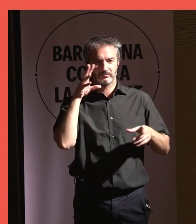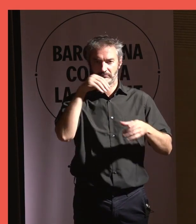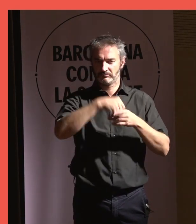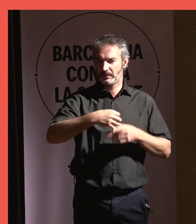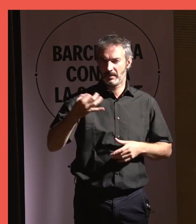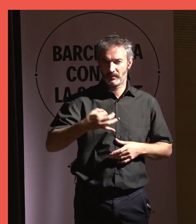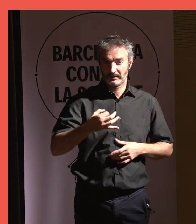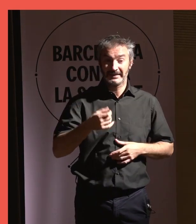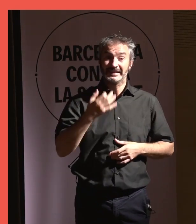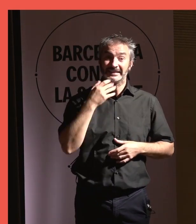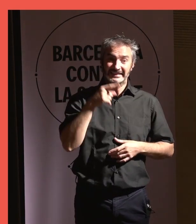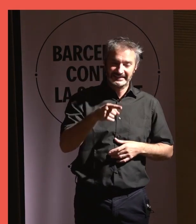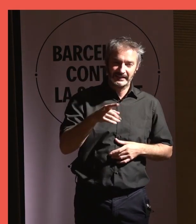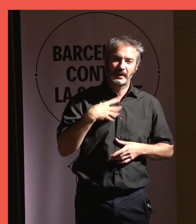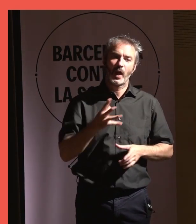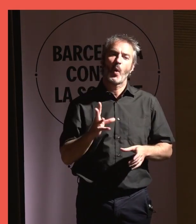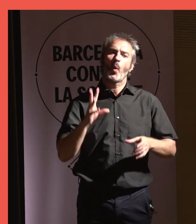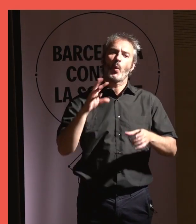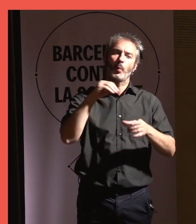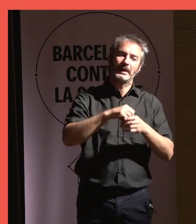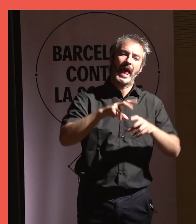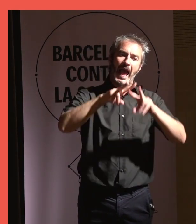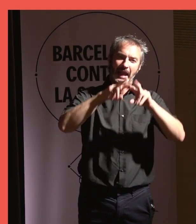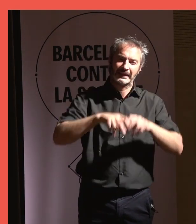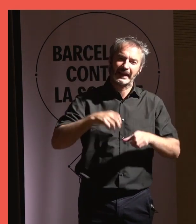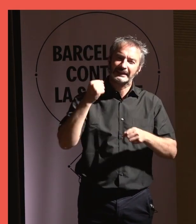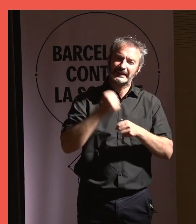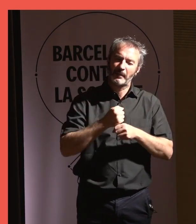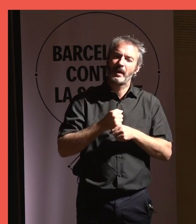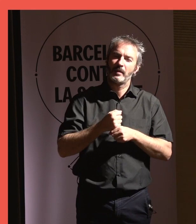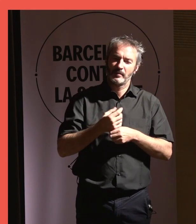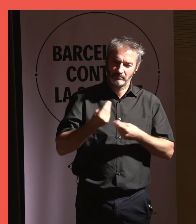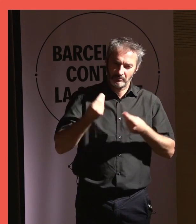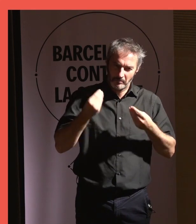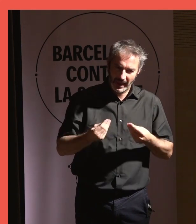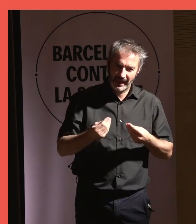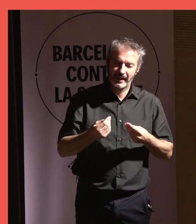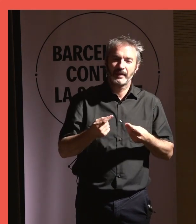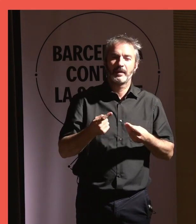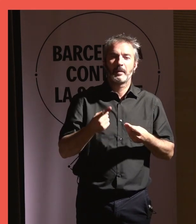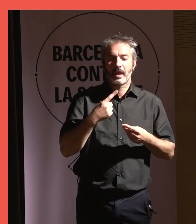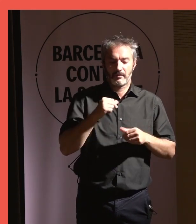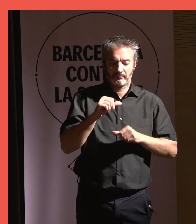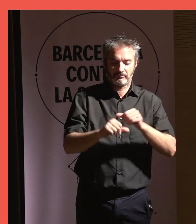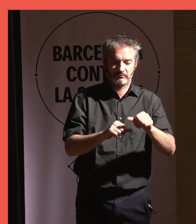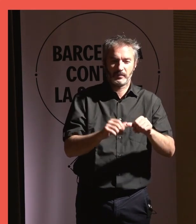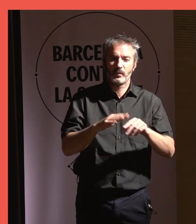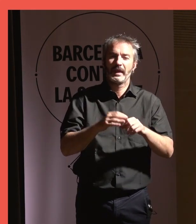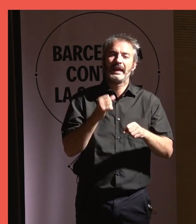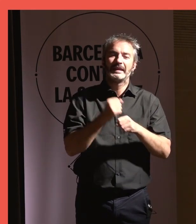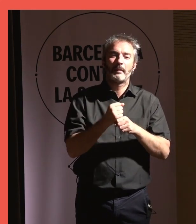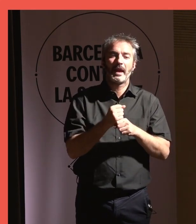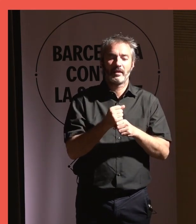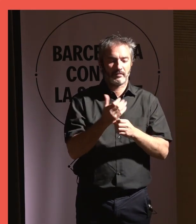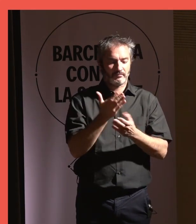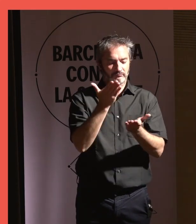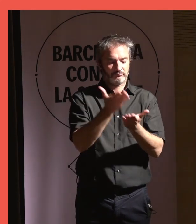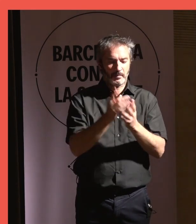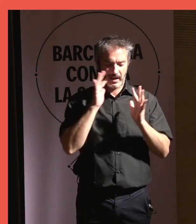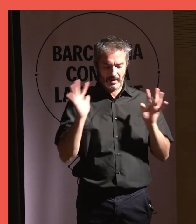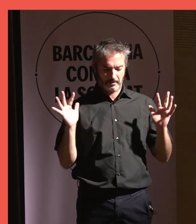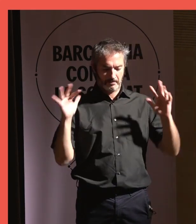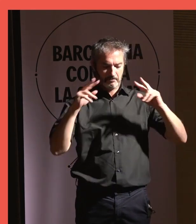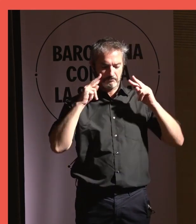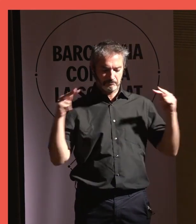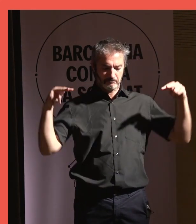soledats. D'aquesta manera incorporem en l'anàlisi el treball productiu i reproductiu. Posar els treballs al centre ens ajuda